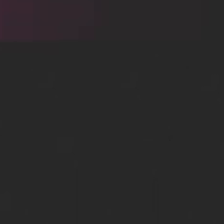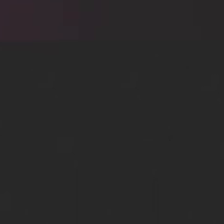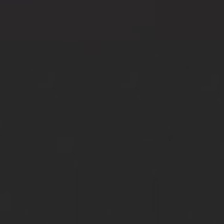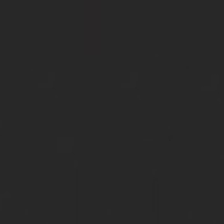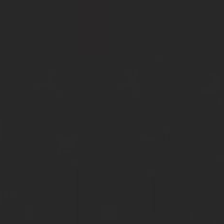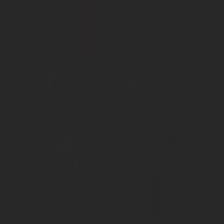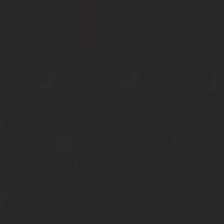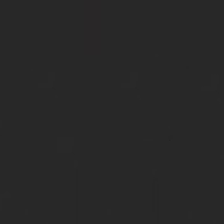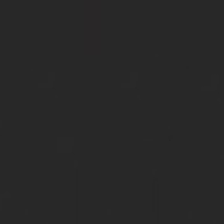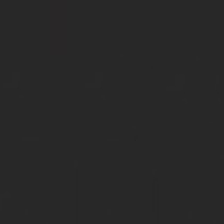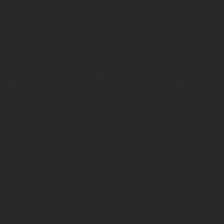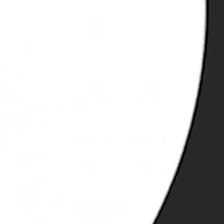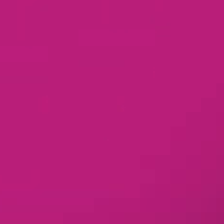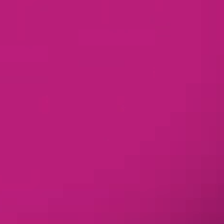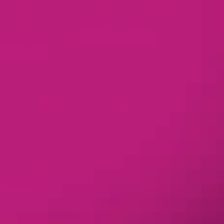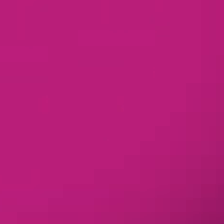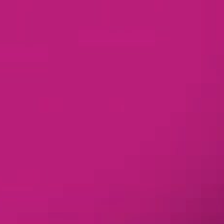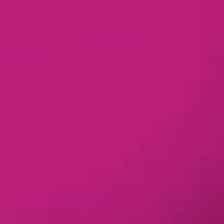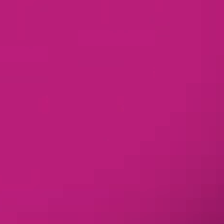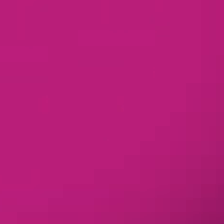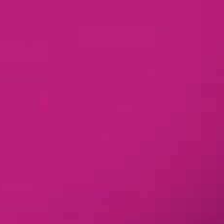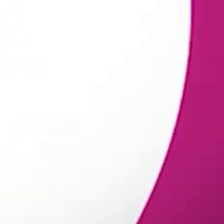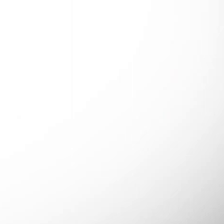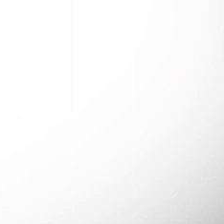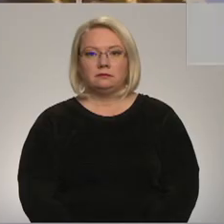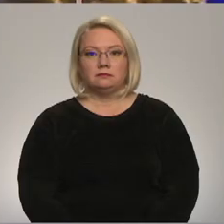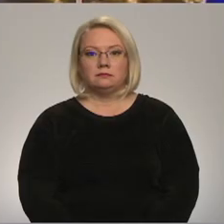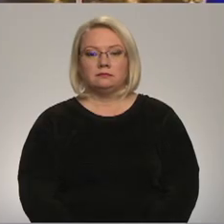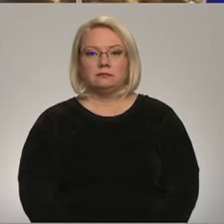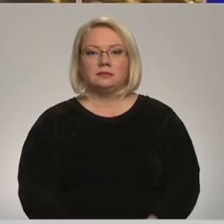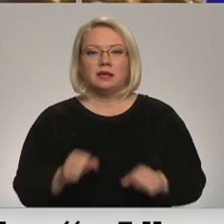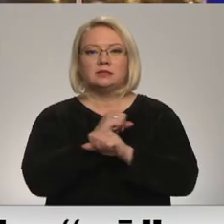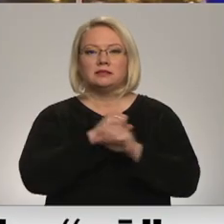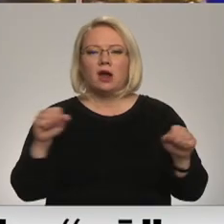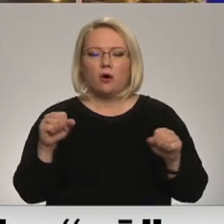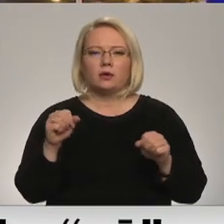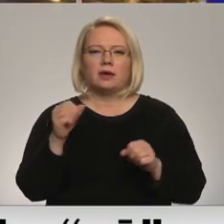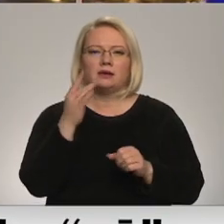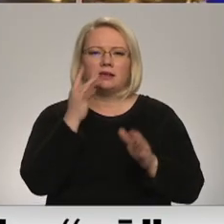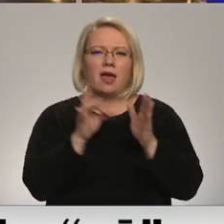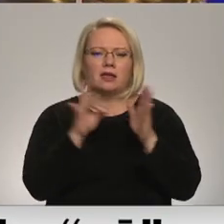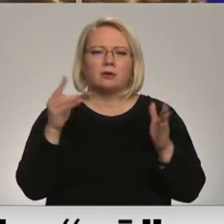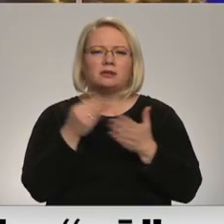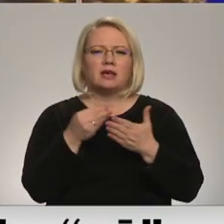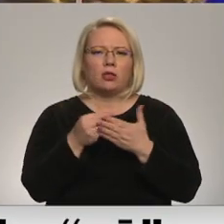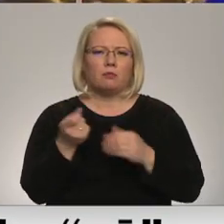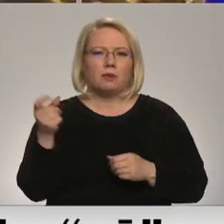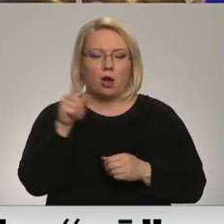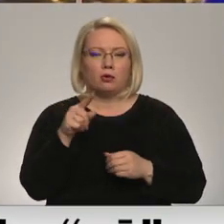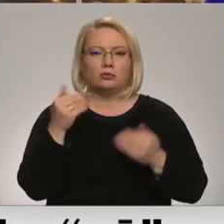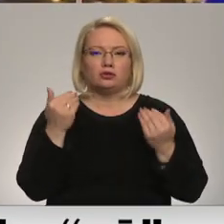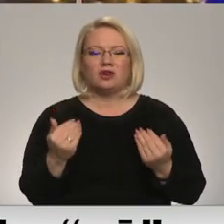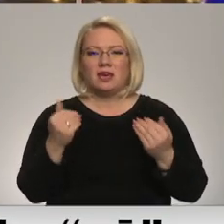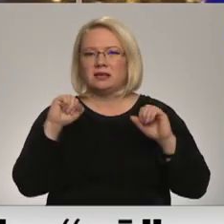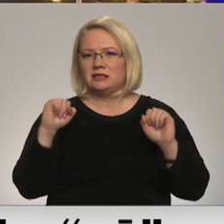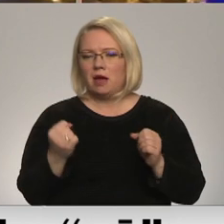Re! Viss ēters ir te! Straujais energo resursu cenu kāpums šoziem galvas